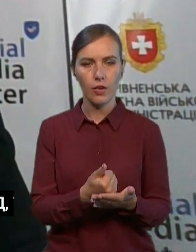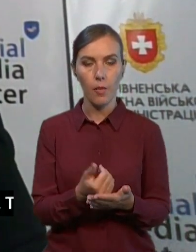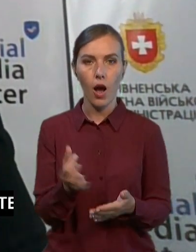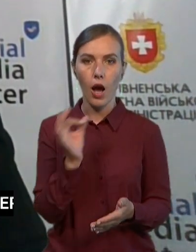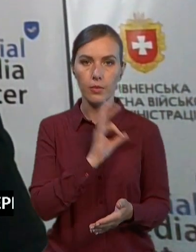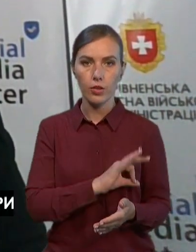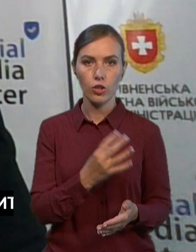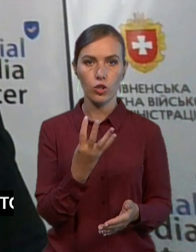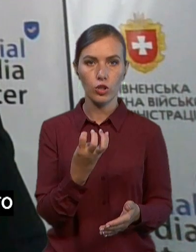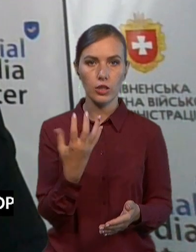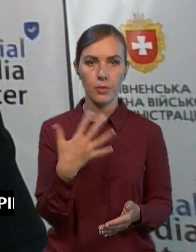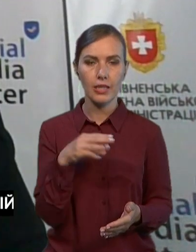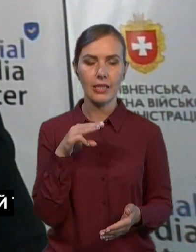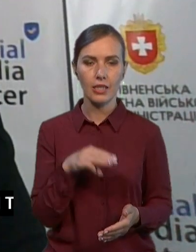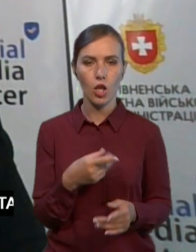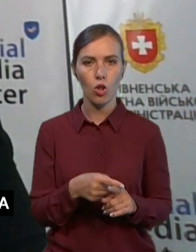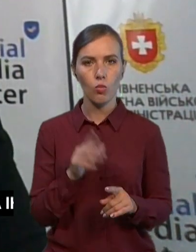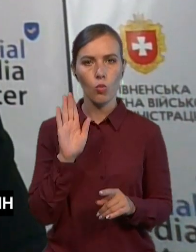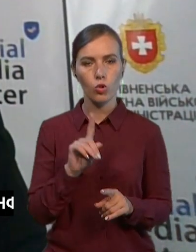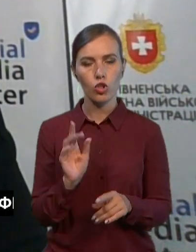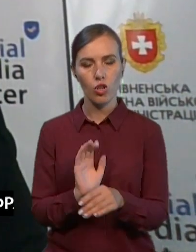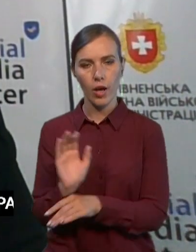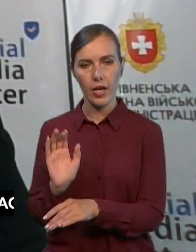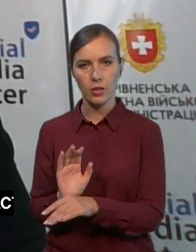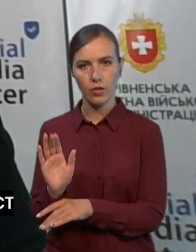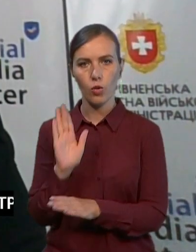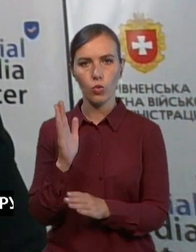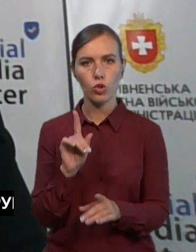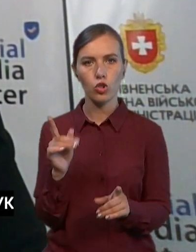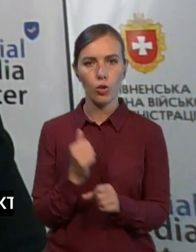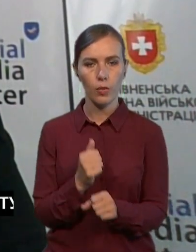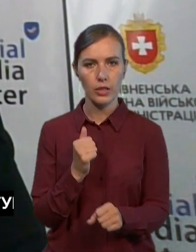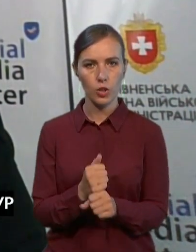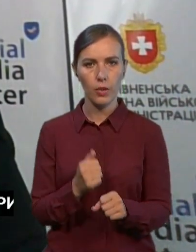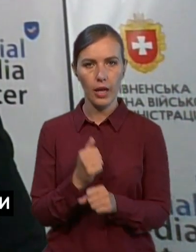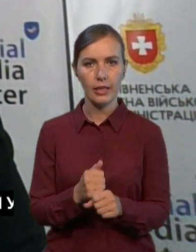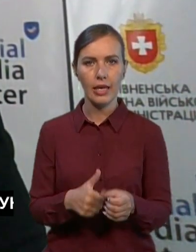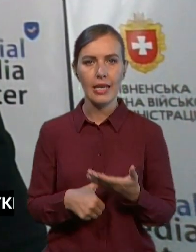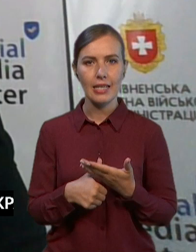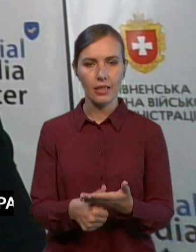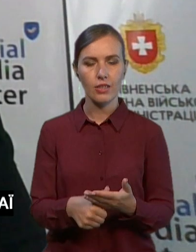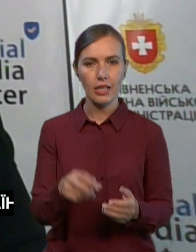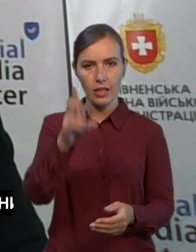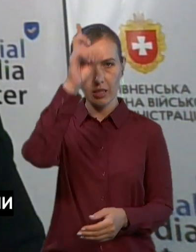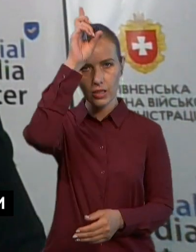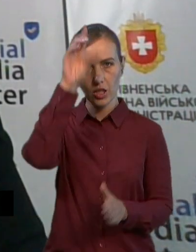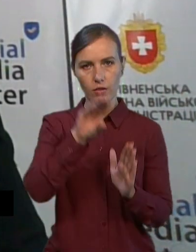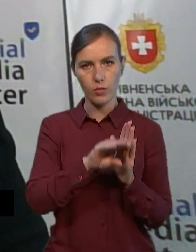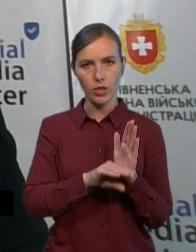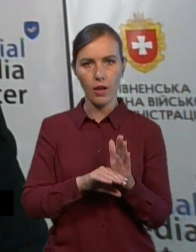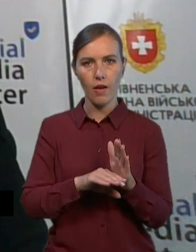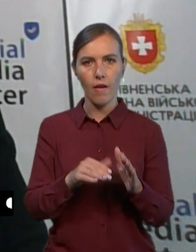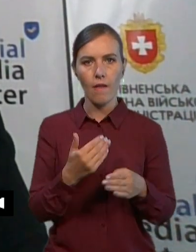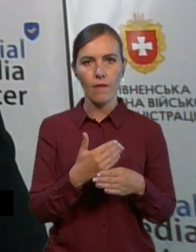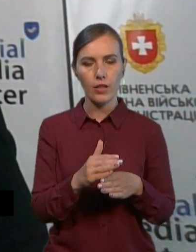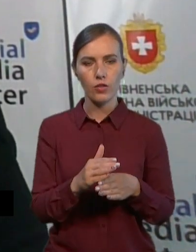тисяч. Тому буде що експортувати, буде що переробляти. І завдяки державній програмі виділення грантів на